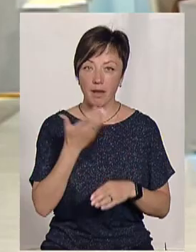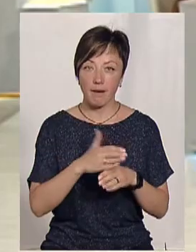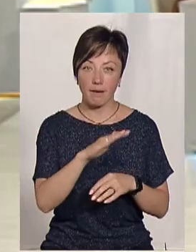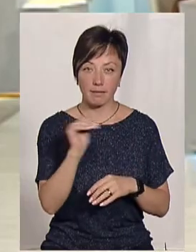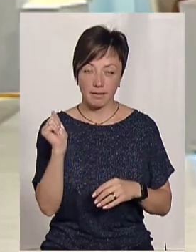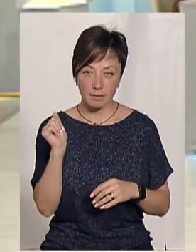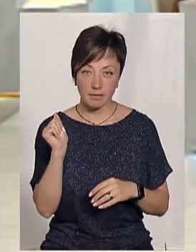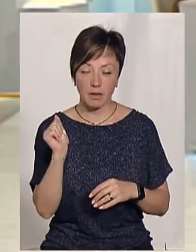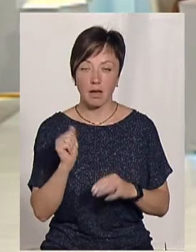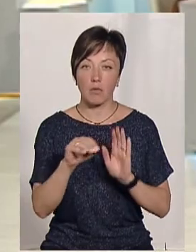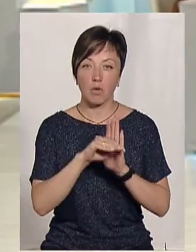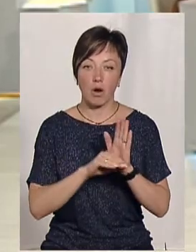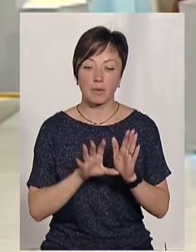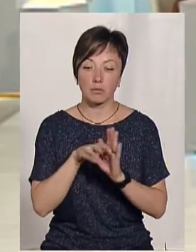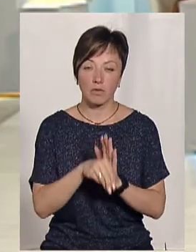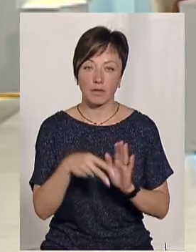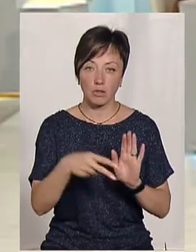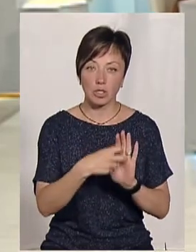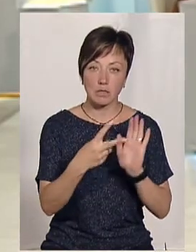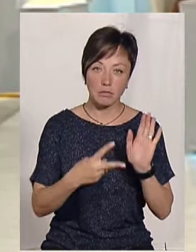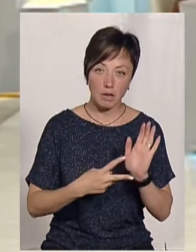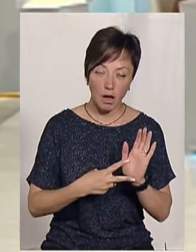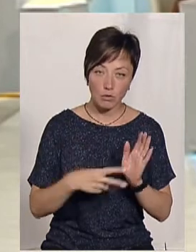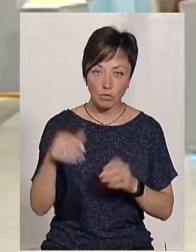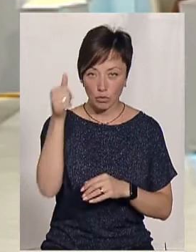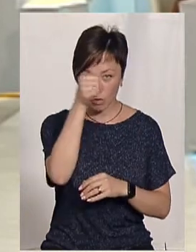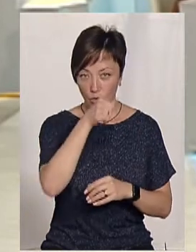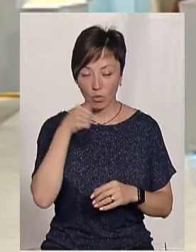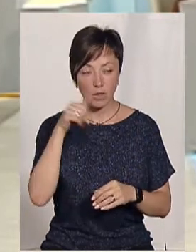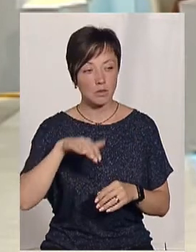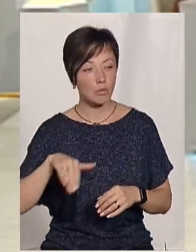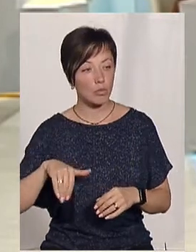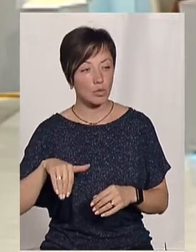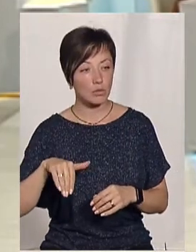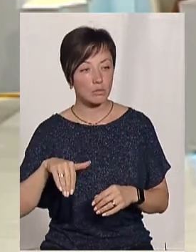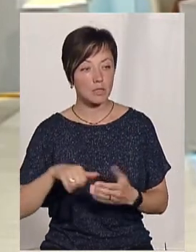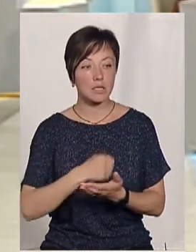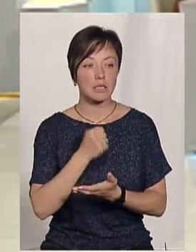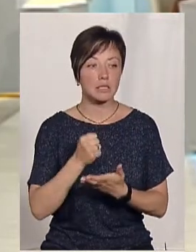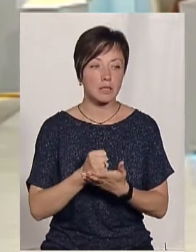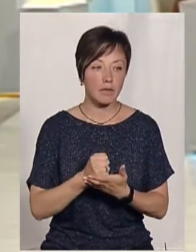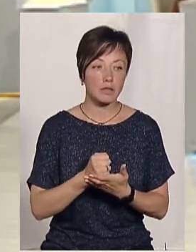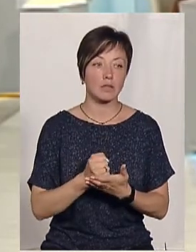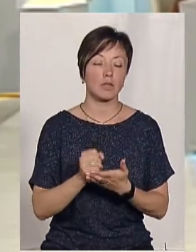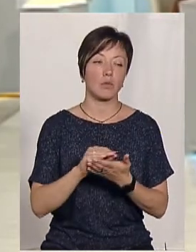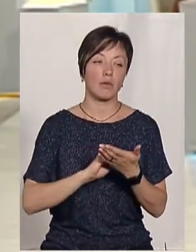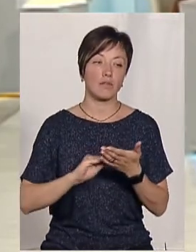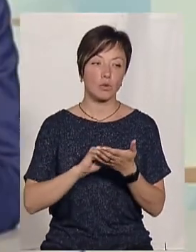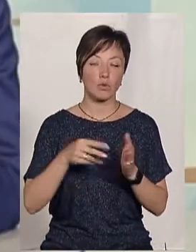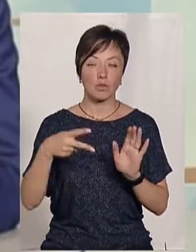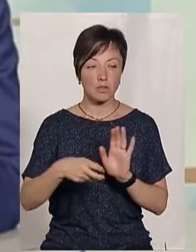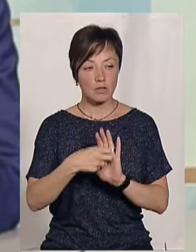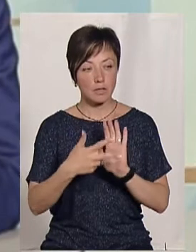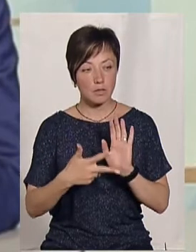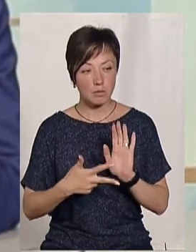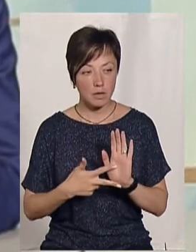Програма, яка була запроваджена в 2017 році, потім її затвердили ще в 2018 році,